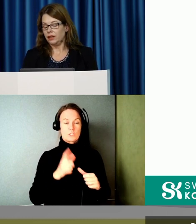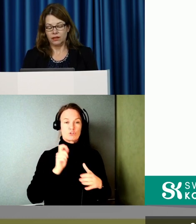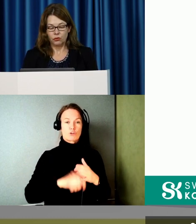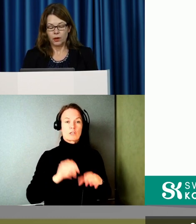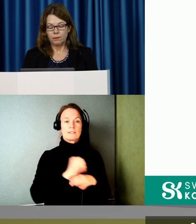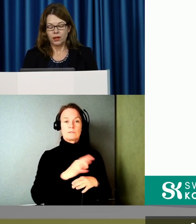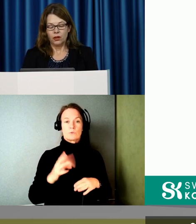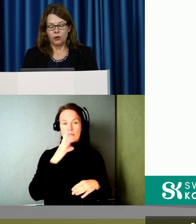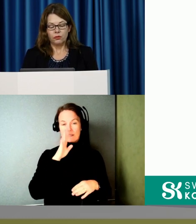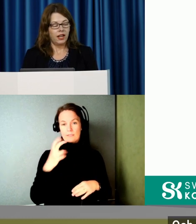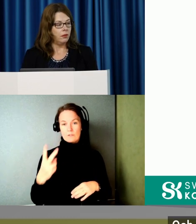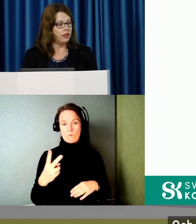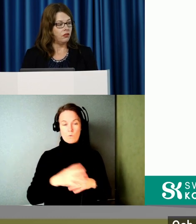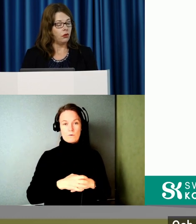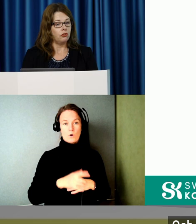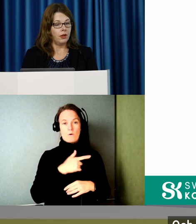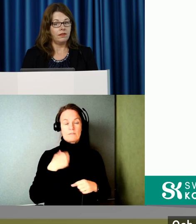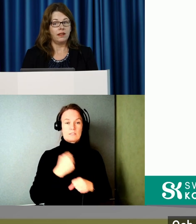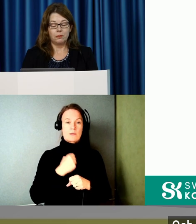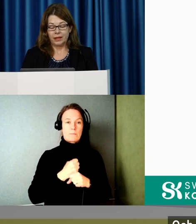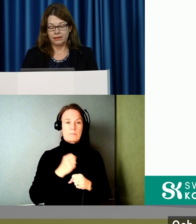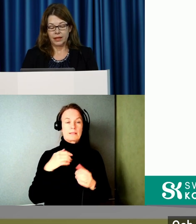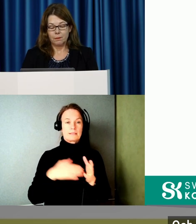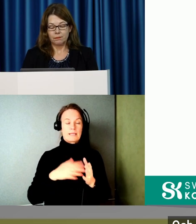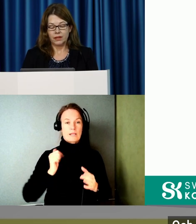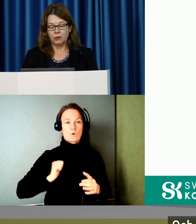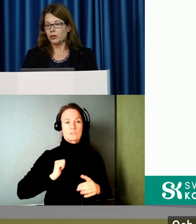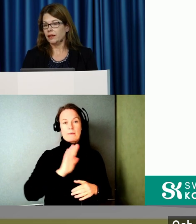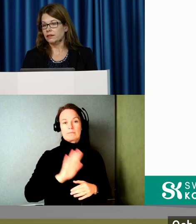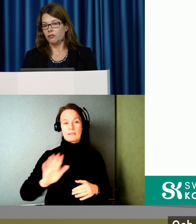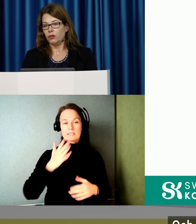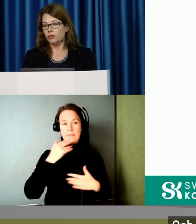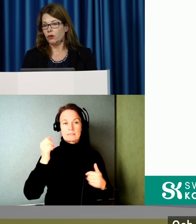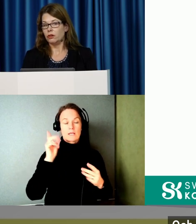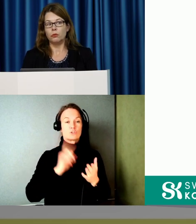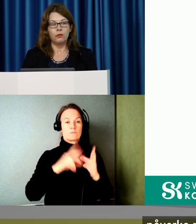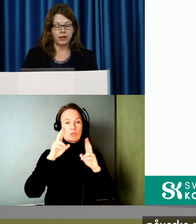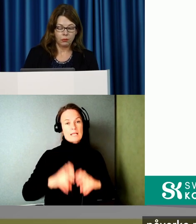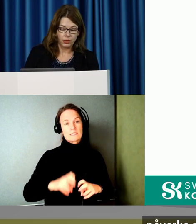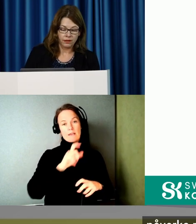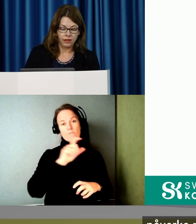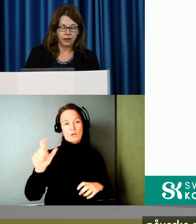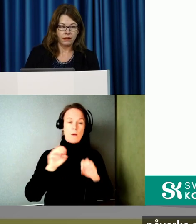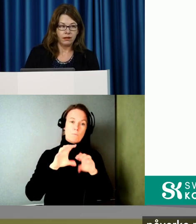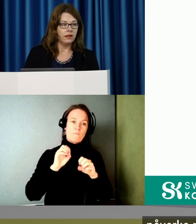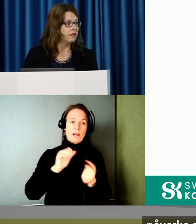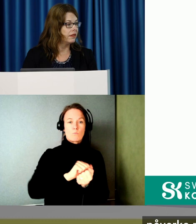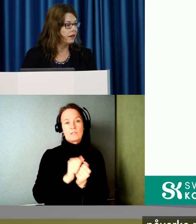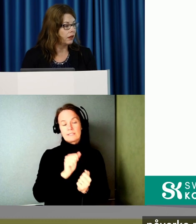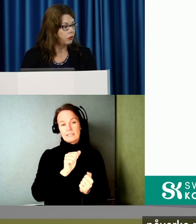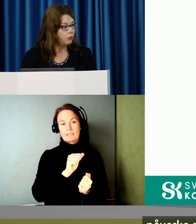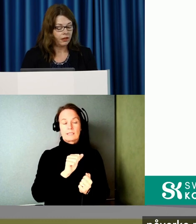1992. Och vi arbetar för konsumenternas bästa genom att granska företag, påverka politiken,